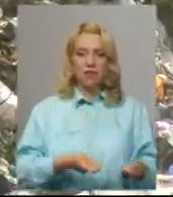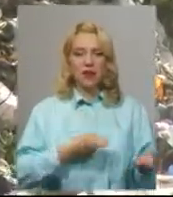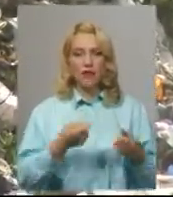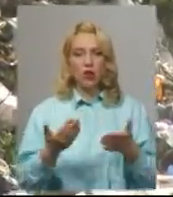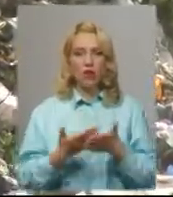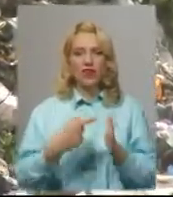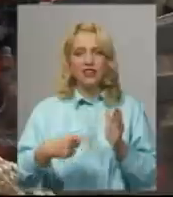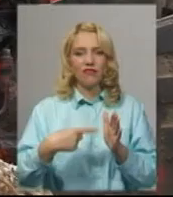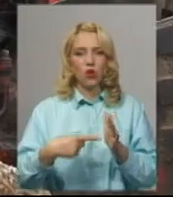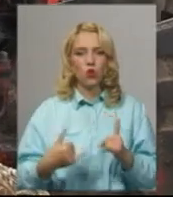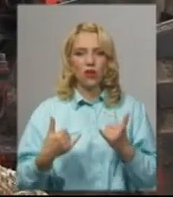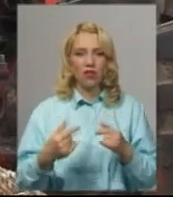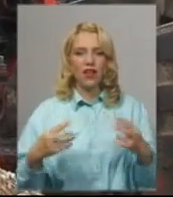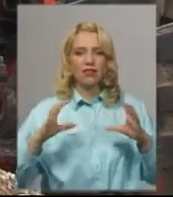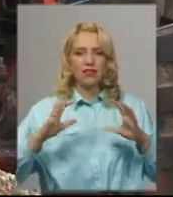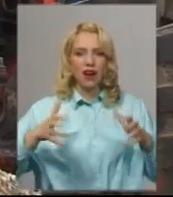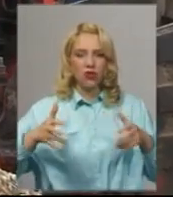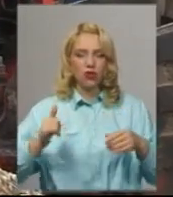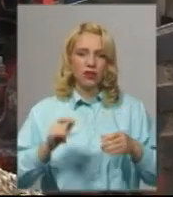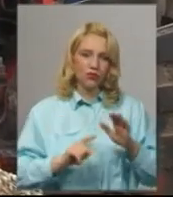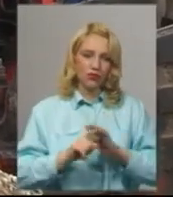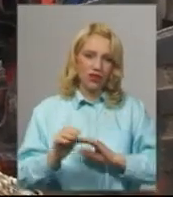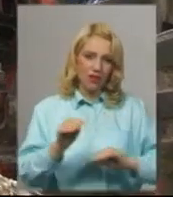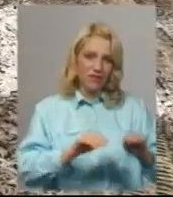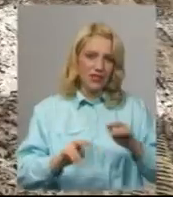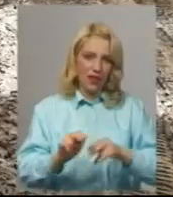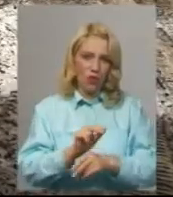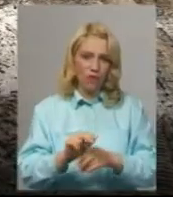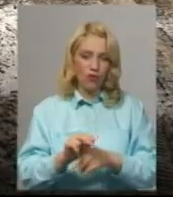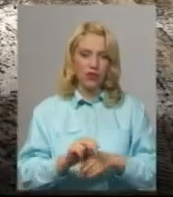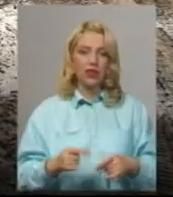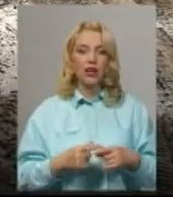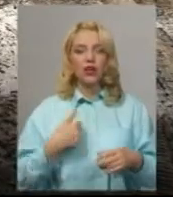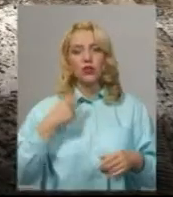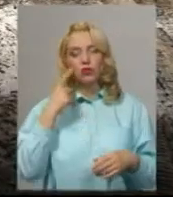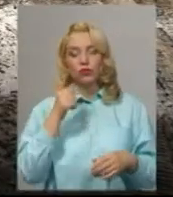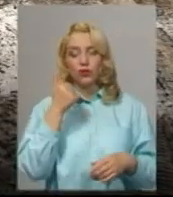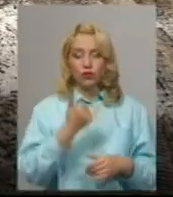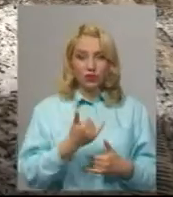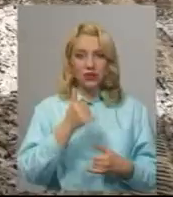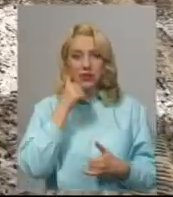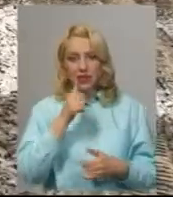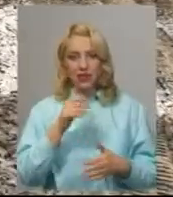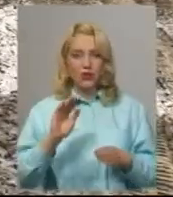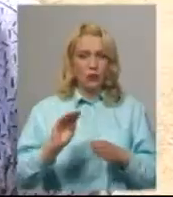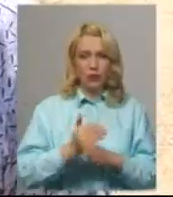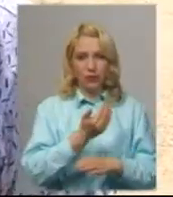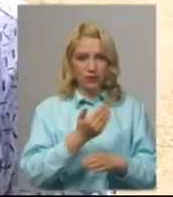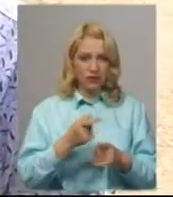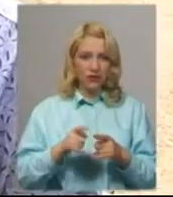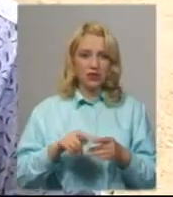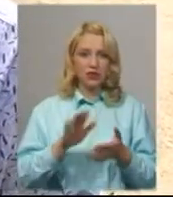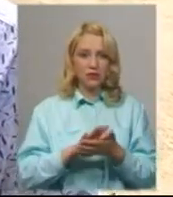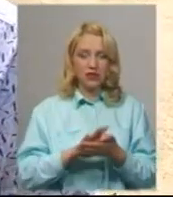трактора та почали встановлювати. Начальник ЖЕК обіцяє все впорядкувати. Я думаю, сьогодні-завтра це сміття все забереться для захоронення.